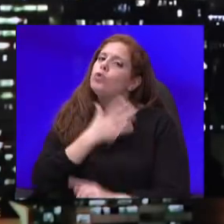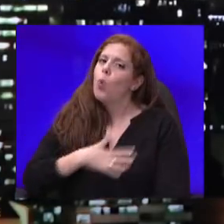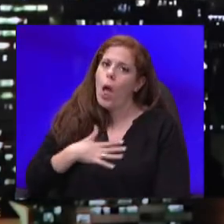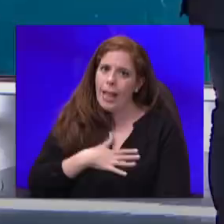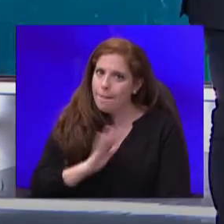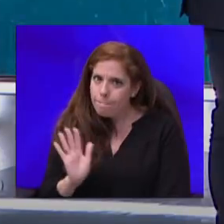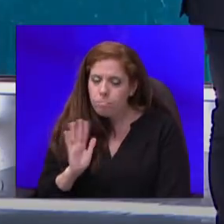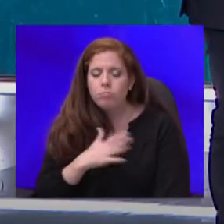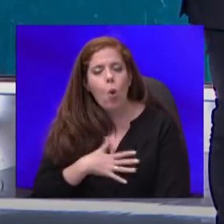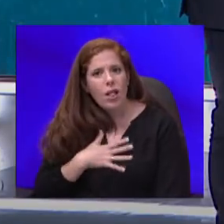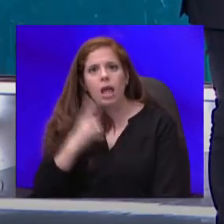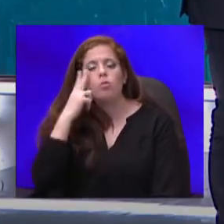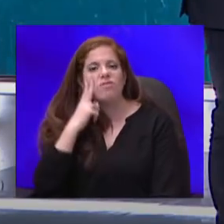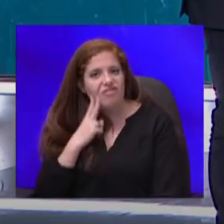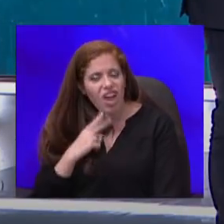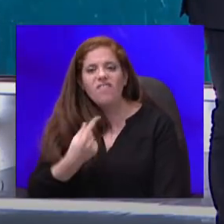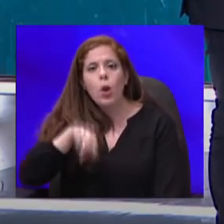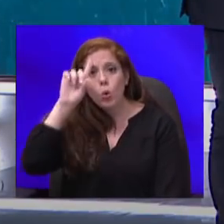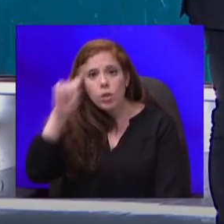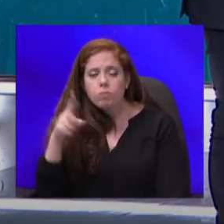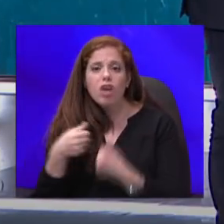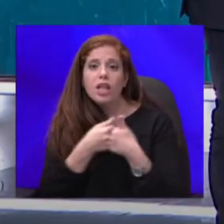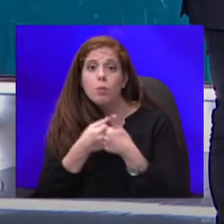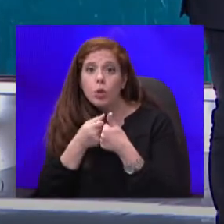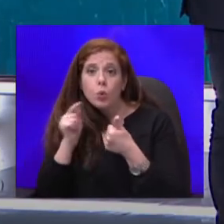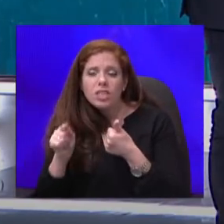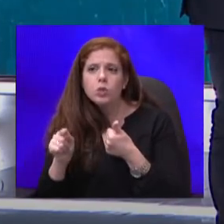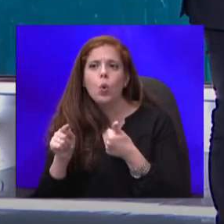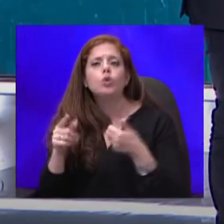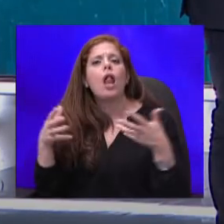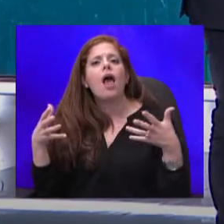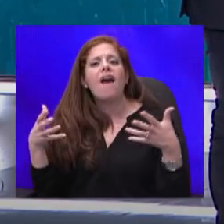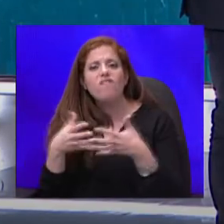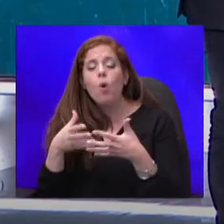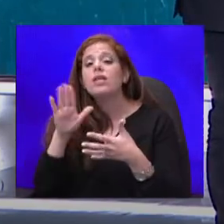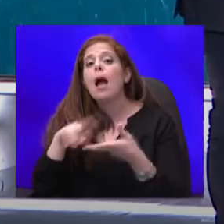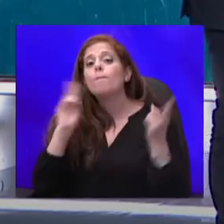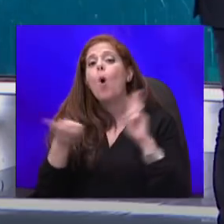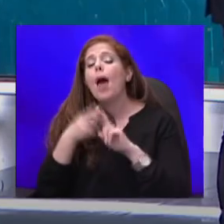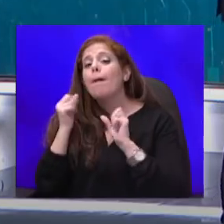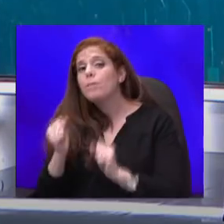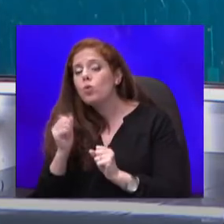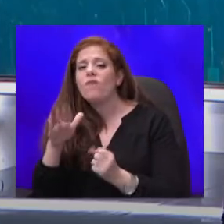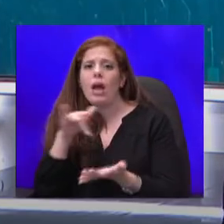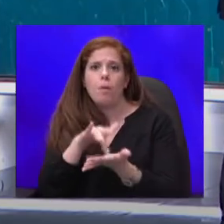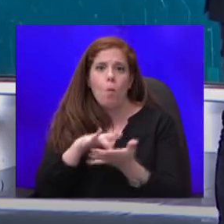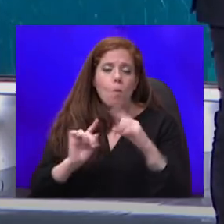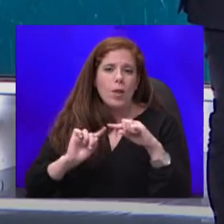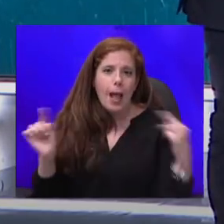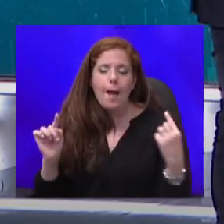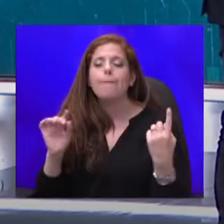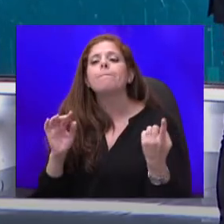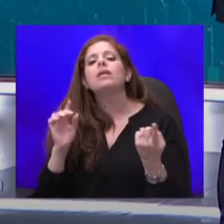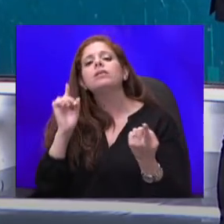ואנחנו יודעים שההתמודדות הזו של חברות, גם בעולם הביטוח, גם במקומות אחרים, עם מה שנקרא פצחנים, האקרים,